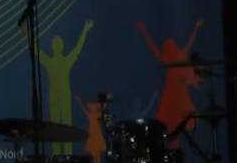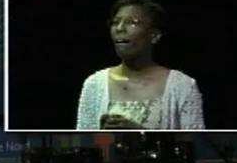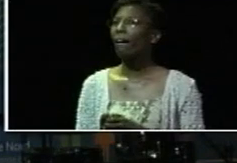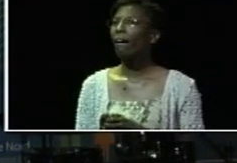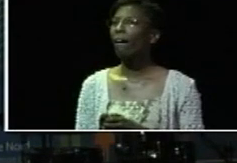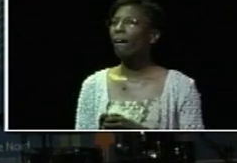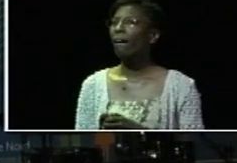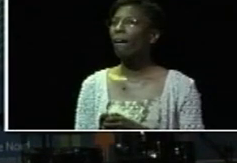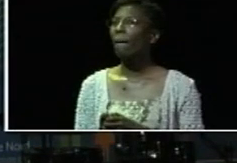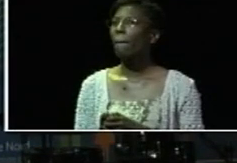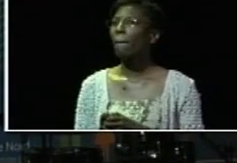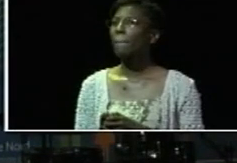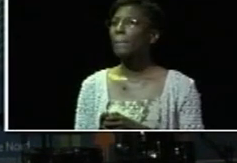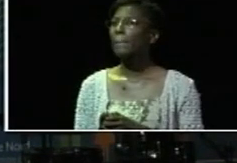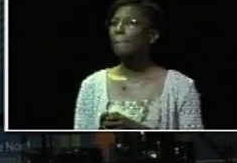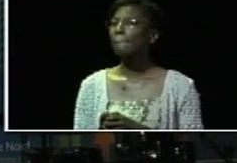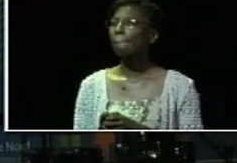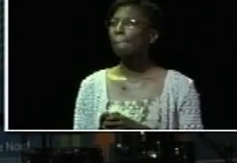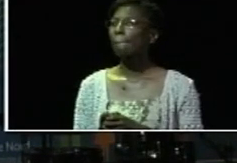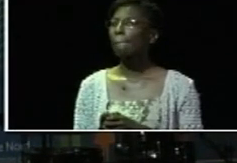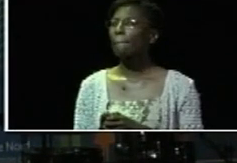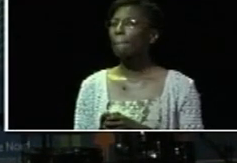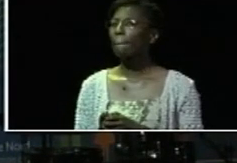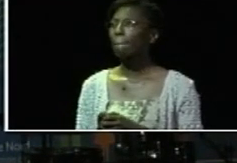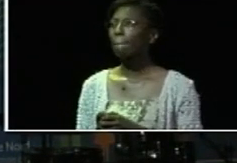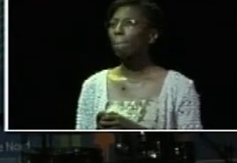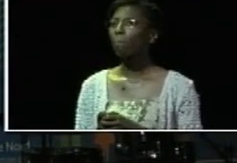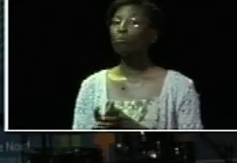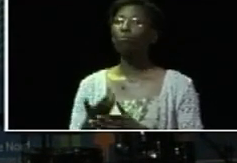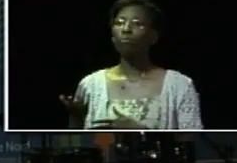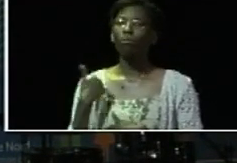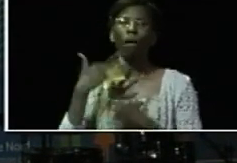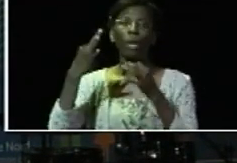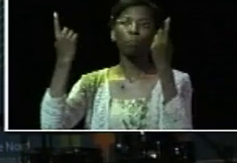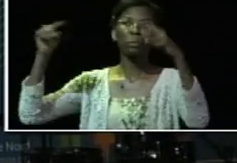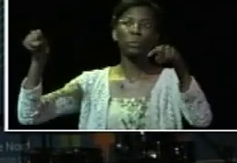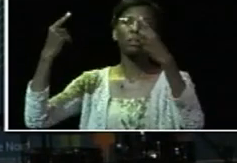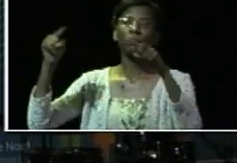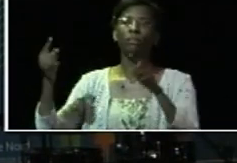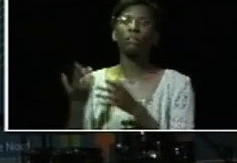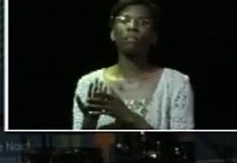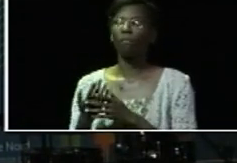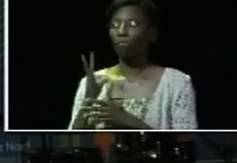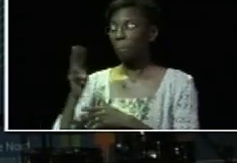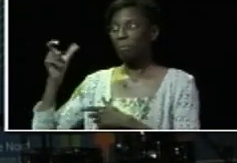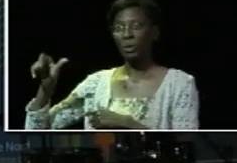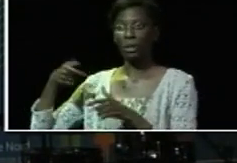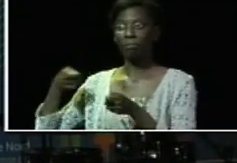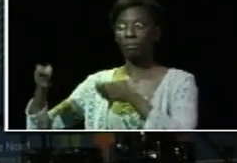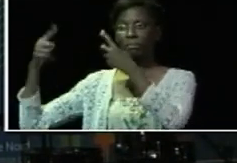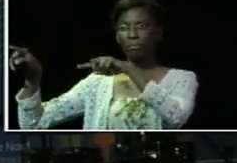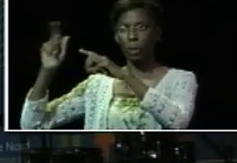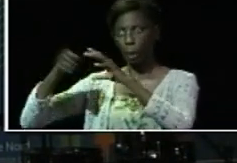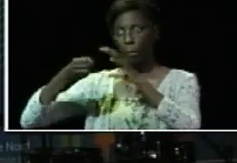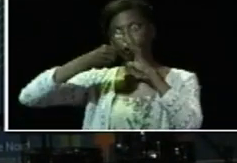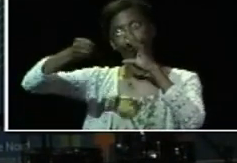a trumpet, you've got to give it a strong sound. Vous savez, en parlant des musiciens ou ceux qui nous entraînent dans la musique pour jouer de la trompette,